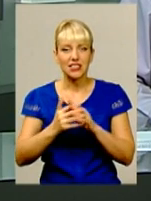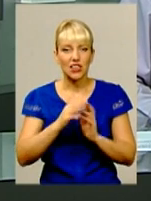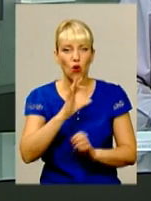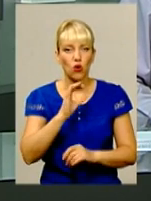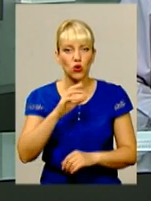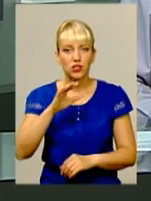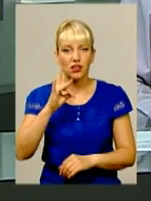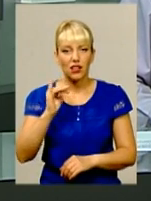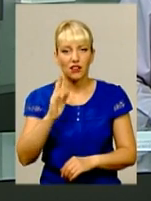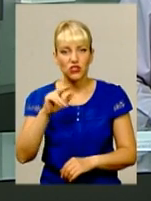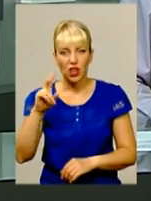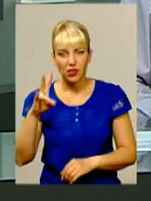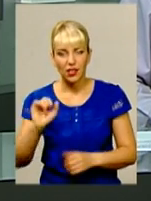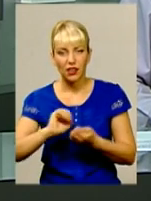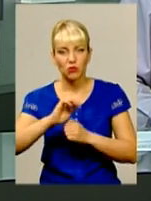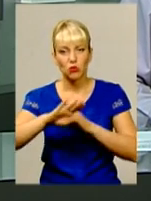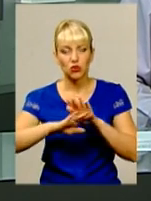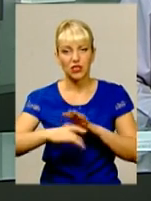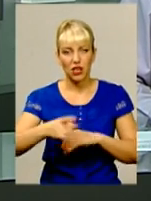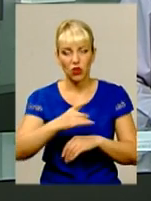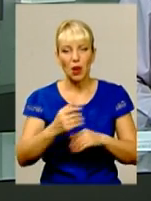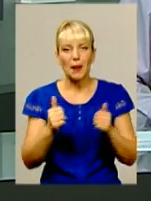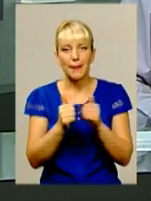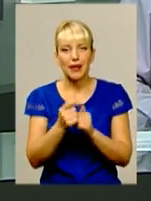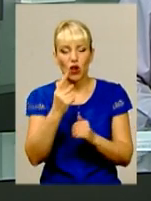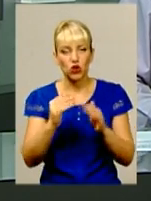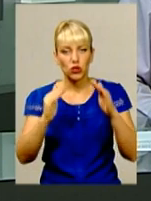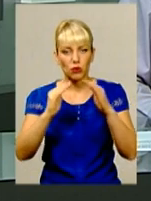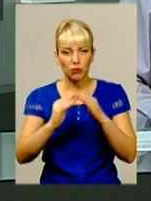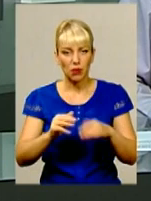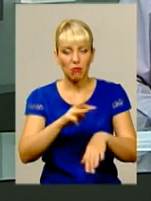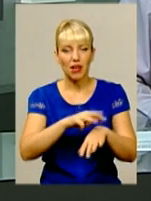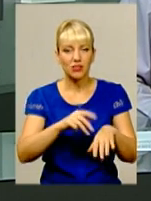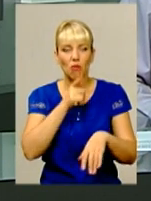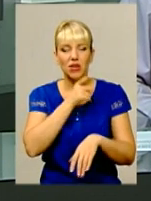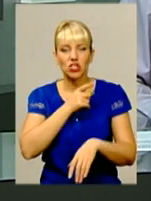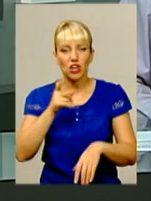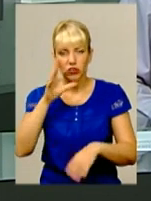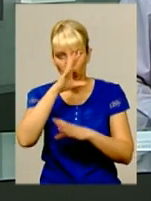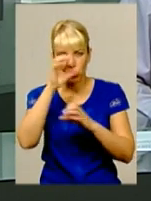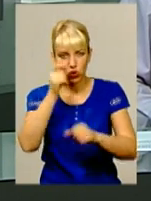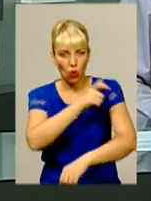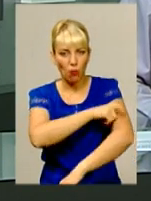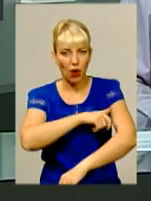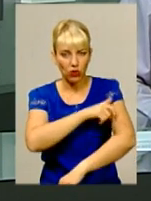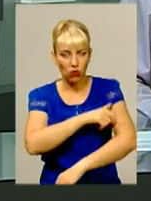в селі Островчани Кам'янець-Подільського району. Біля одного з помешкань міліціонери під час нічного патрулювання помітили трьох